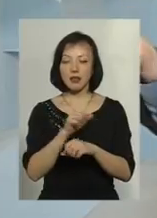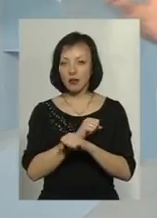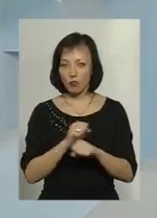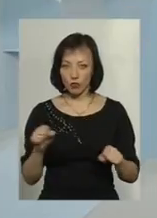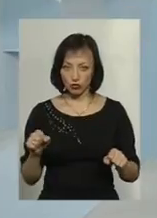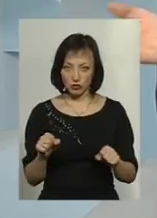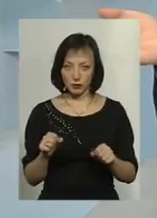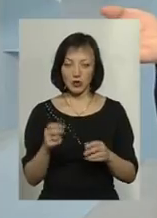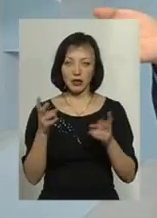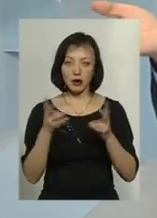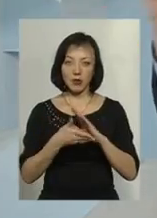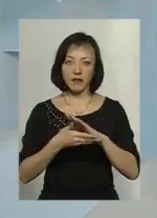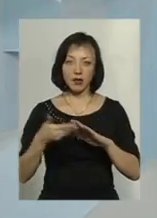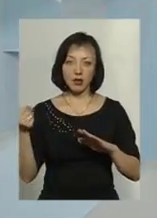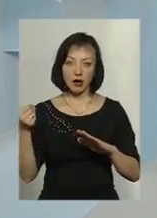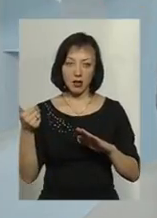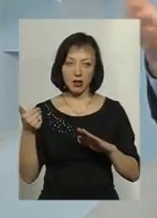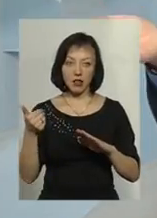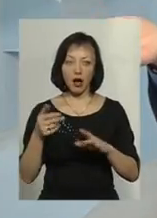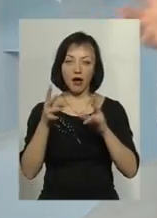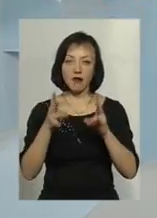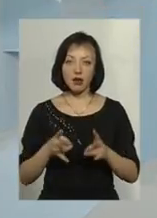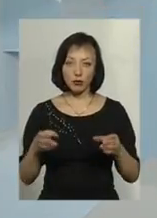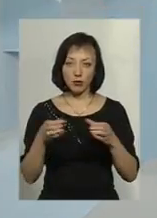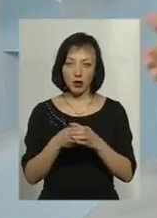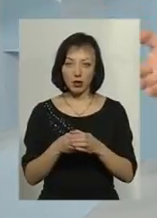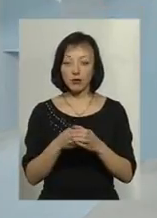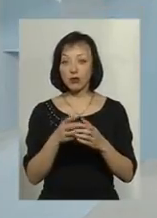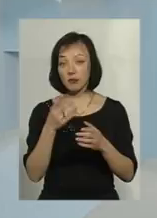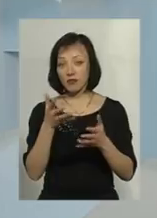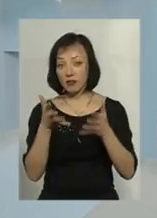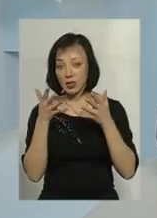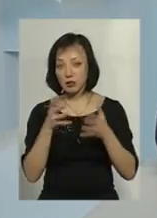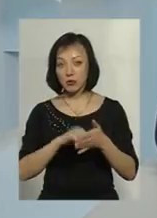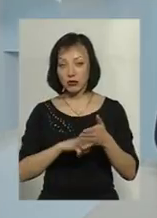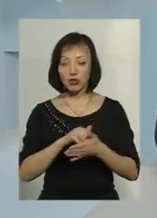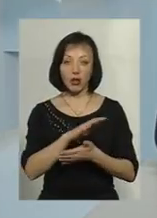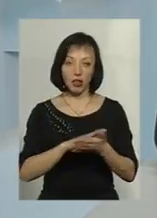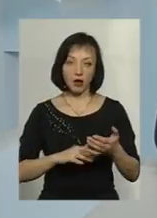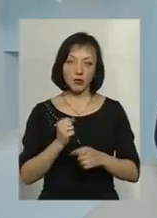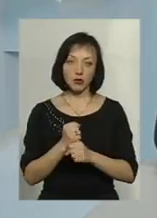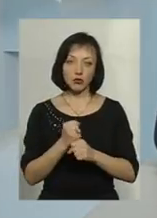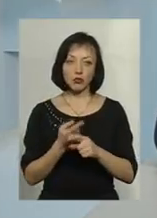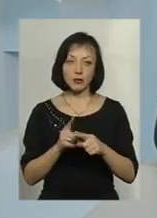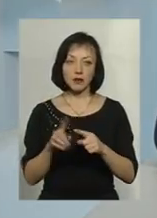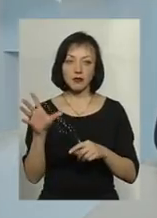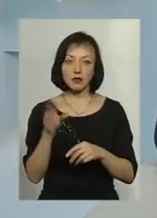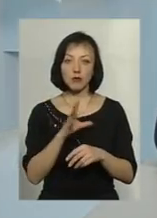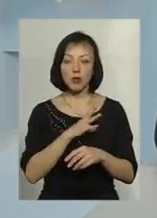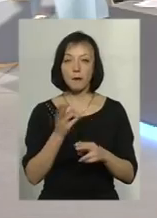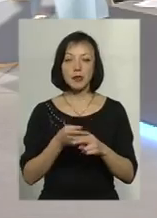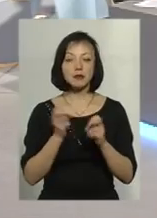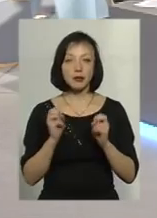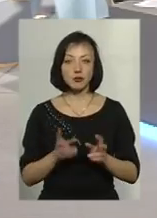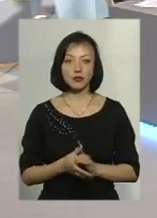можна. Потрібно викликати нашу аварійну бригаду, вона встановить причину, ну і далі вже будемо працювати, щоб це все було безпечно.